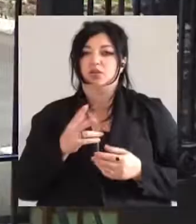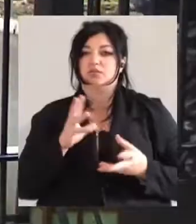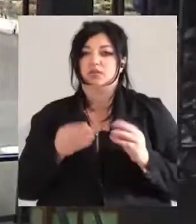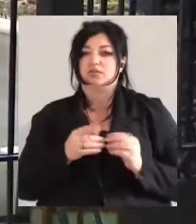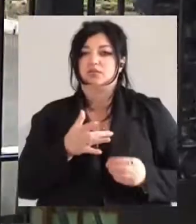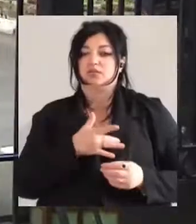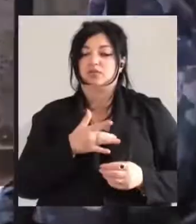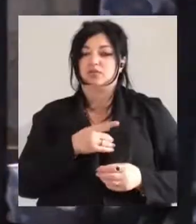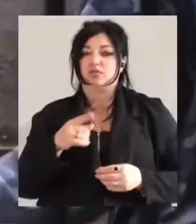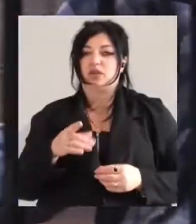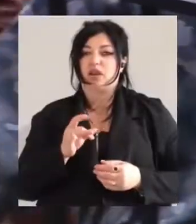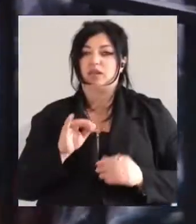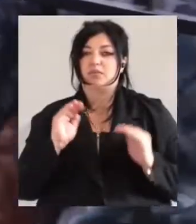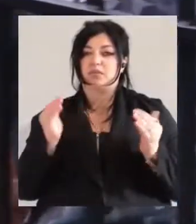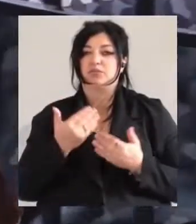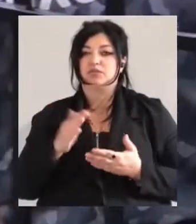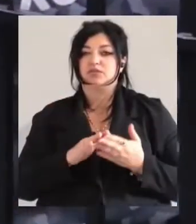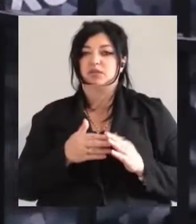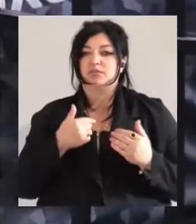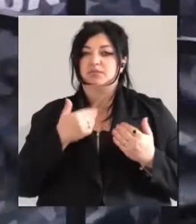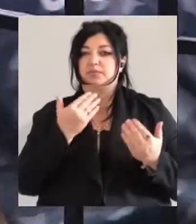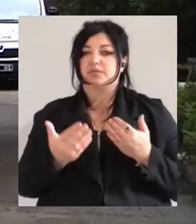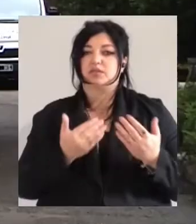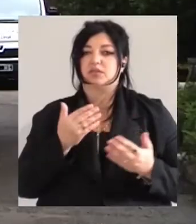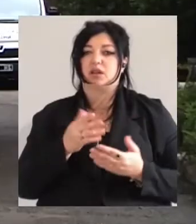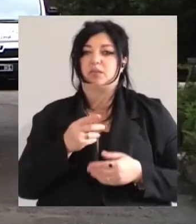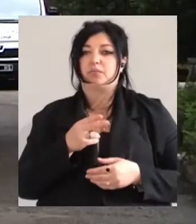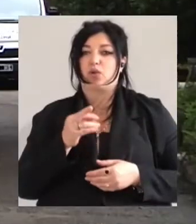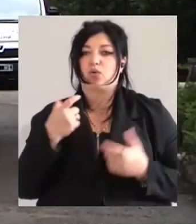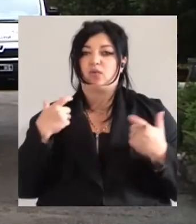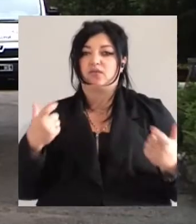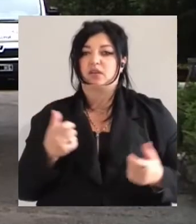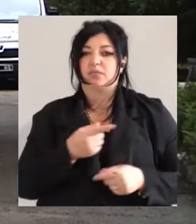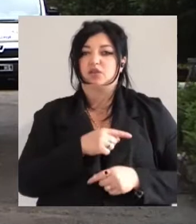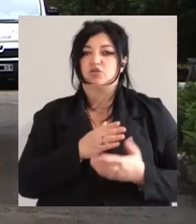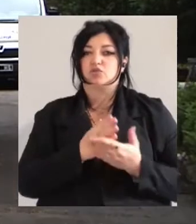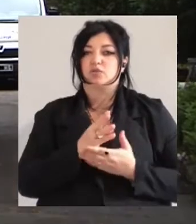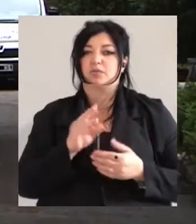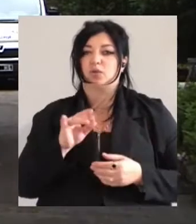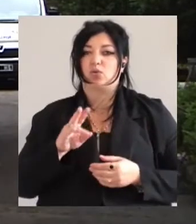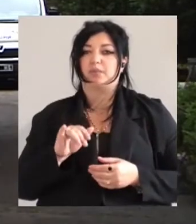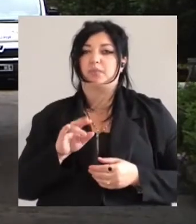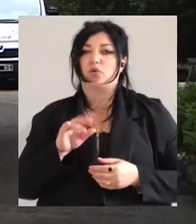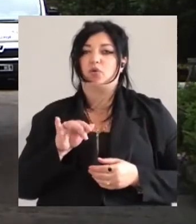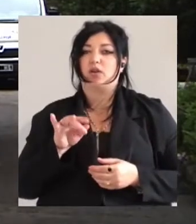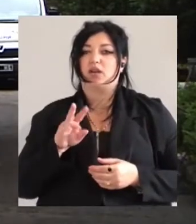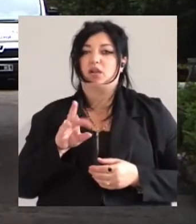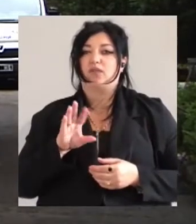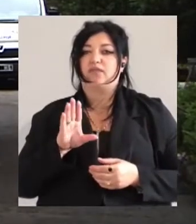їхній стан ми запитали полковника медичної служби військового шпиталю Миколу Погорілого. На теперішній